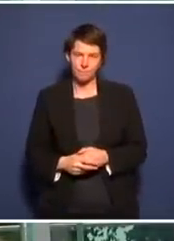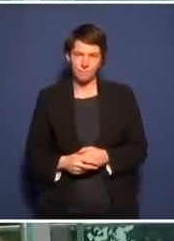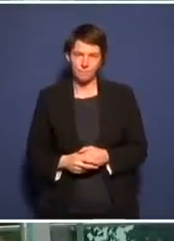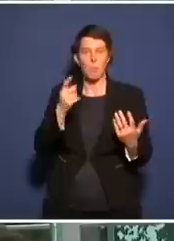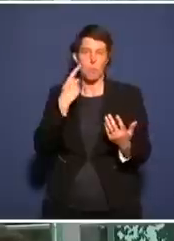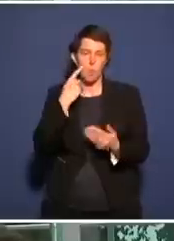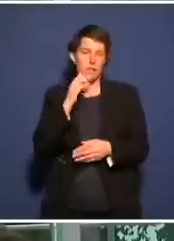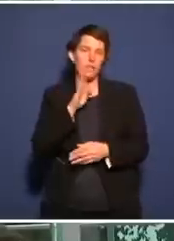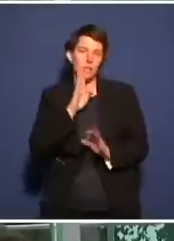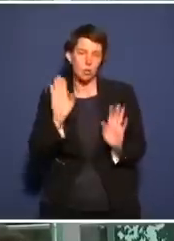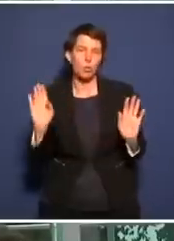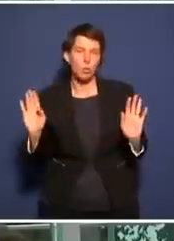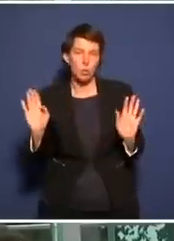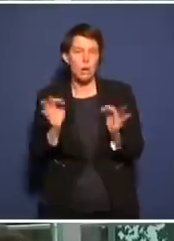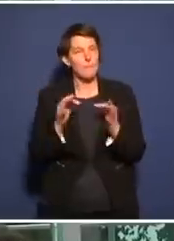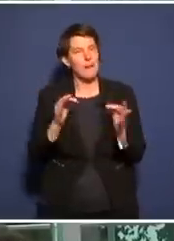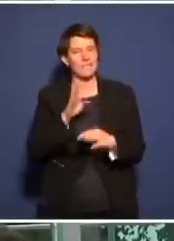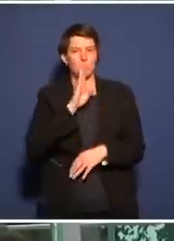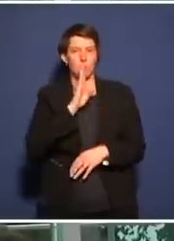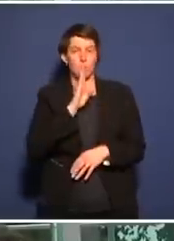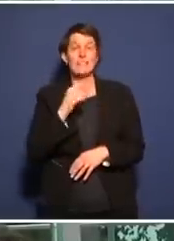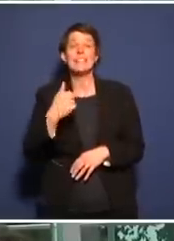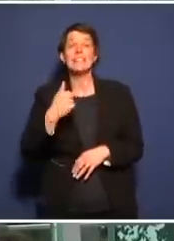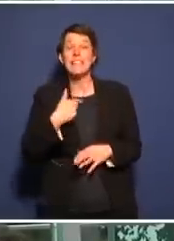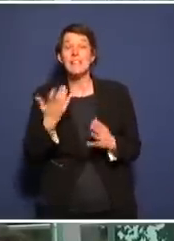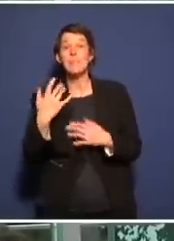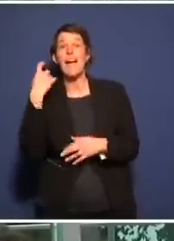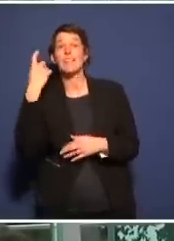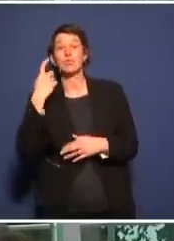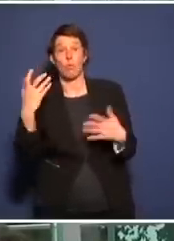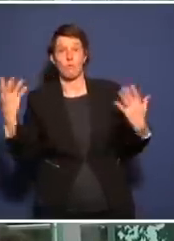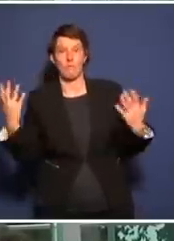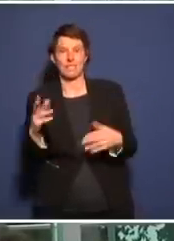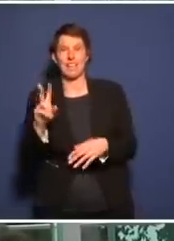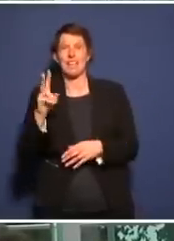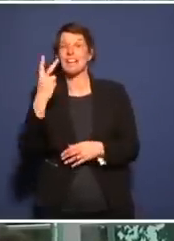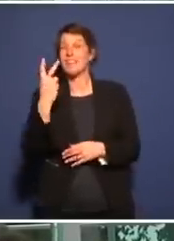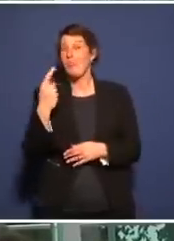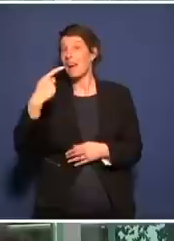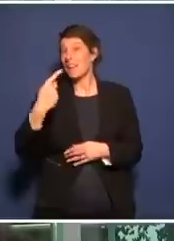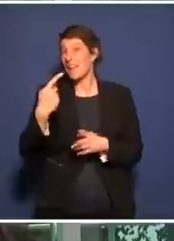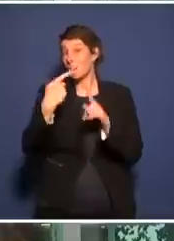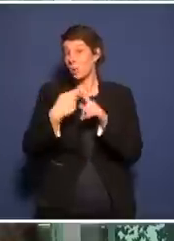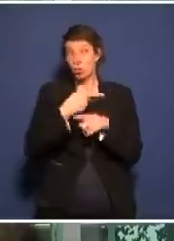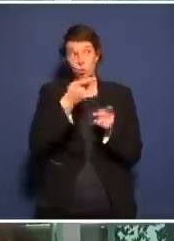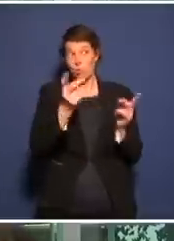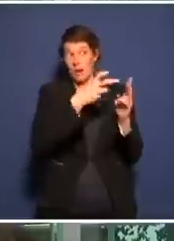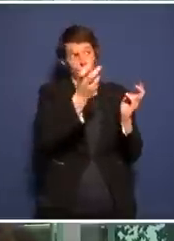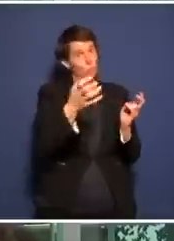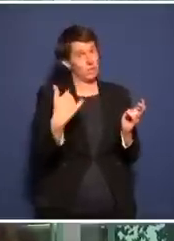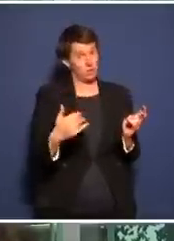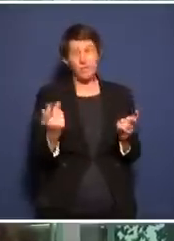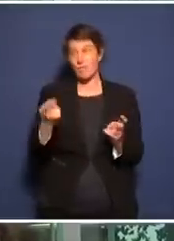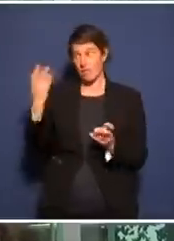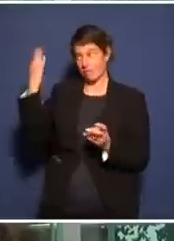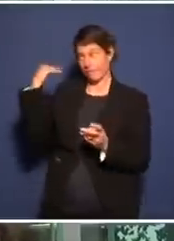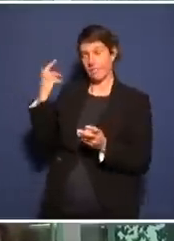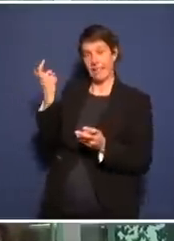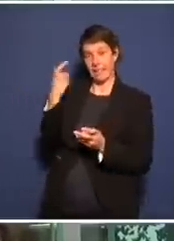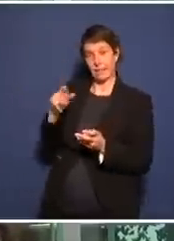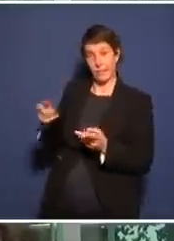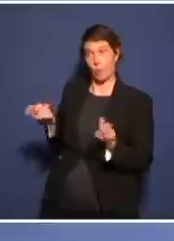langwierig wird. Was mir mehr Sorge macht, ist, dass 2G Plus noch nicht überall umgesetzt ist, obwohl wir es beschlossen haben.